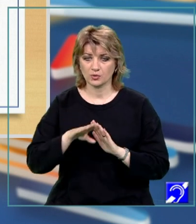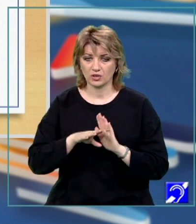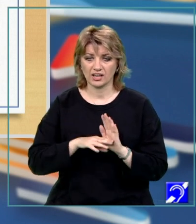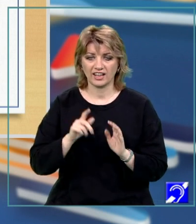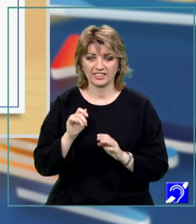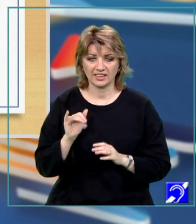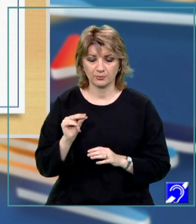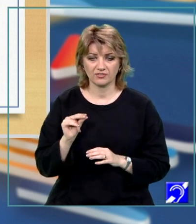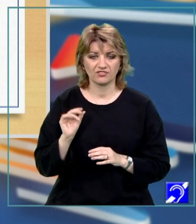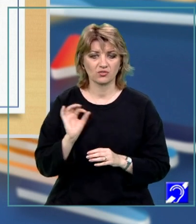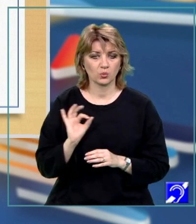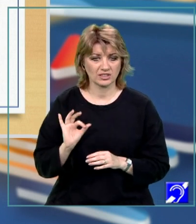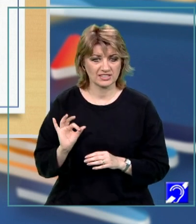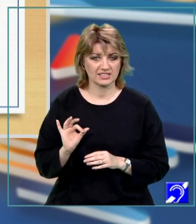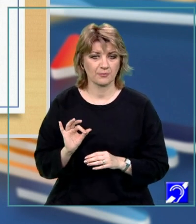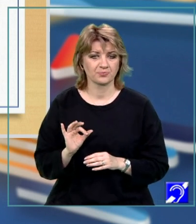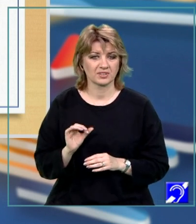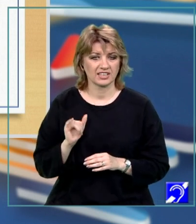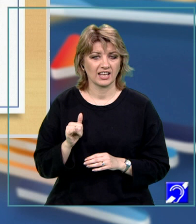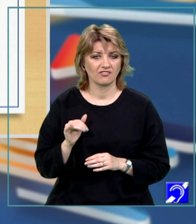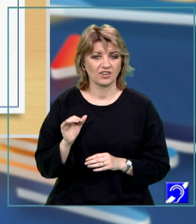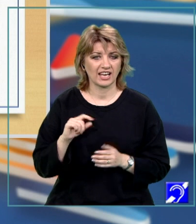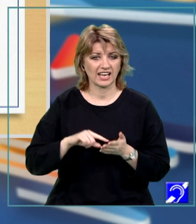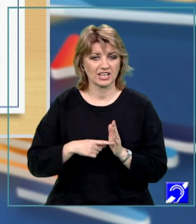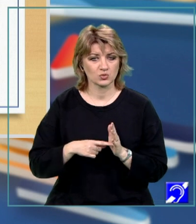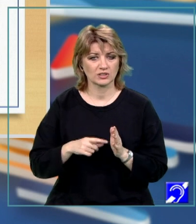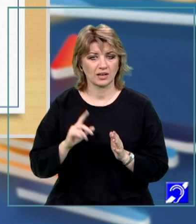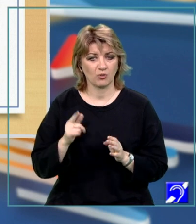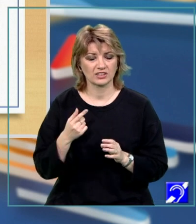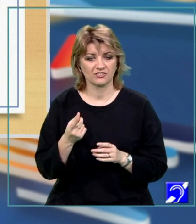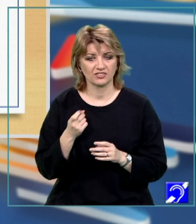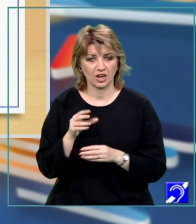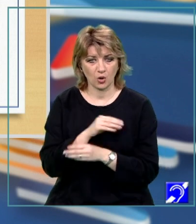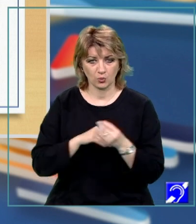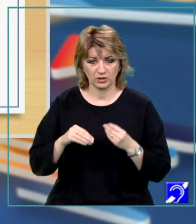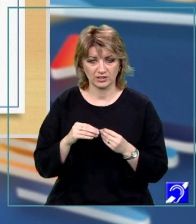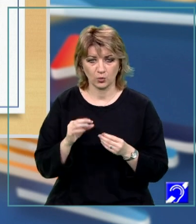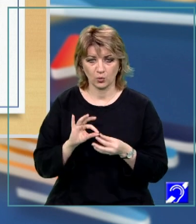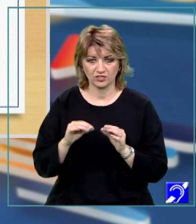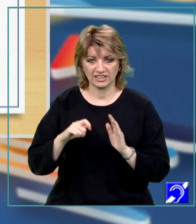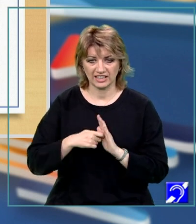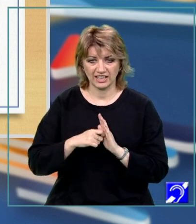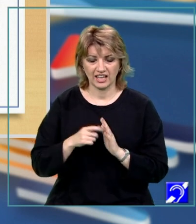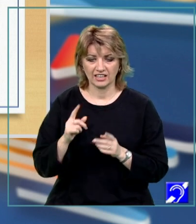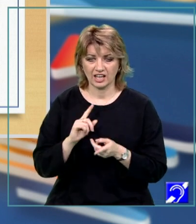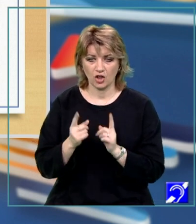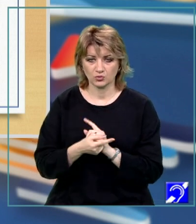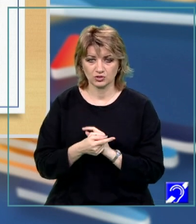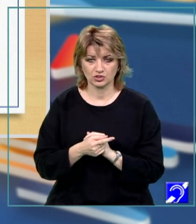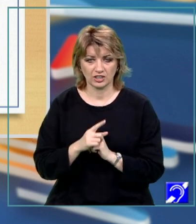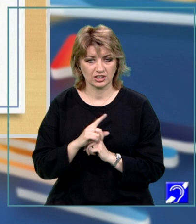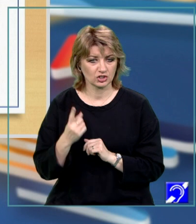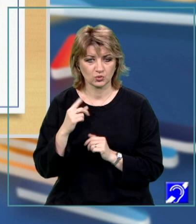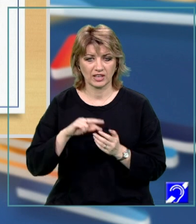tip funcție. Observație, tip rezultat poate să fie înlocuit cu cuvântul cheie void. Am putea să-l traducem prin niciun